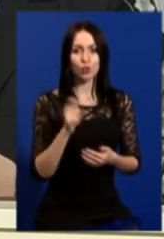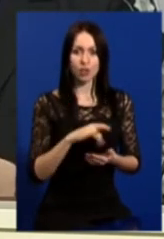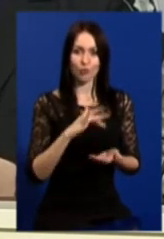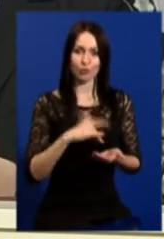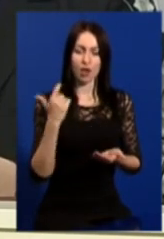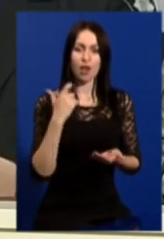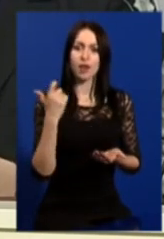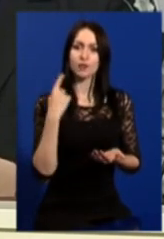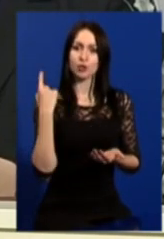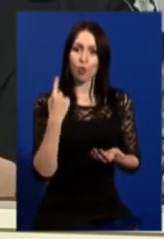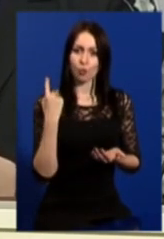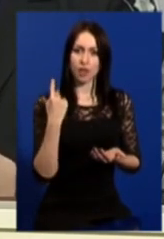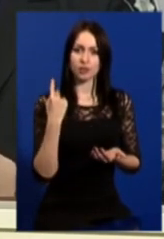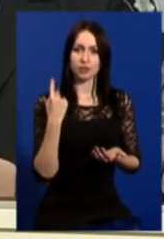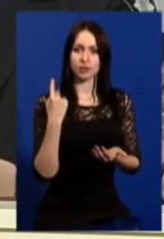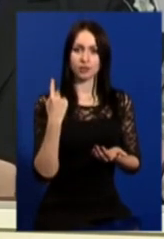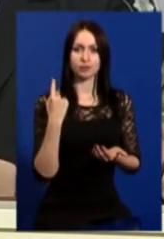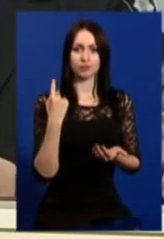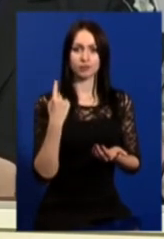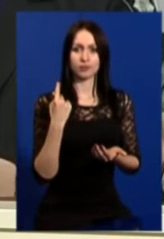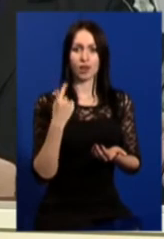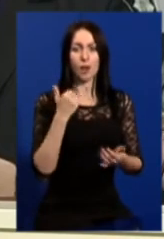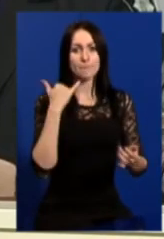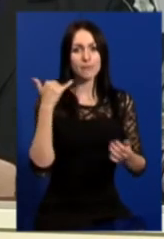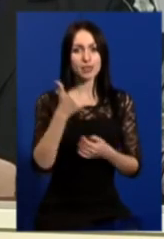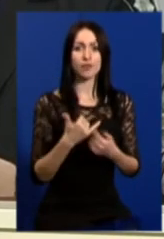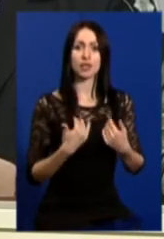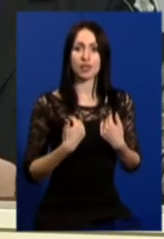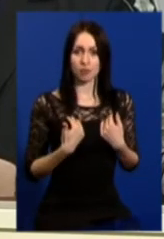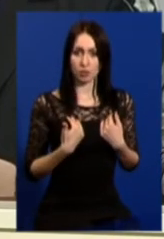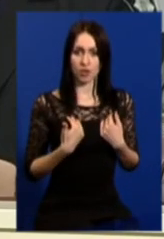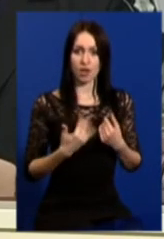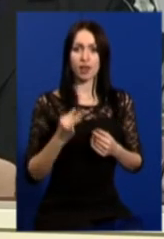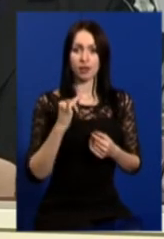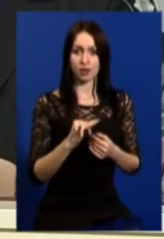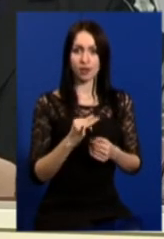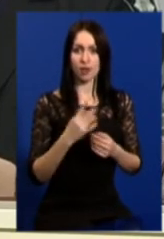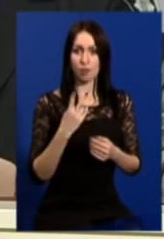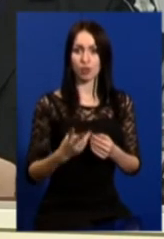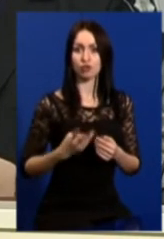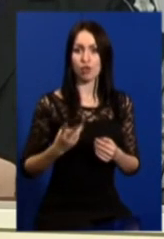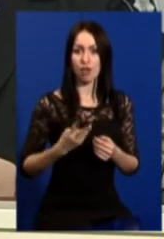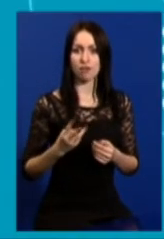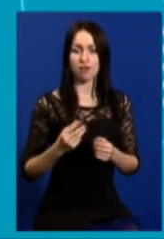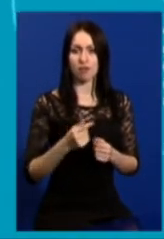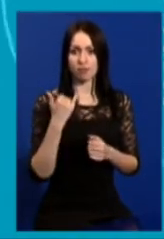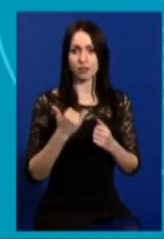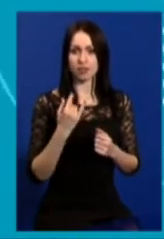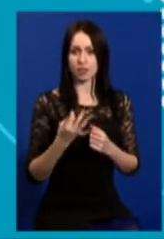Харкова і Харківської області, позвонили мені і виявили бажання захистити Україну.